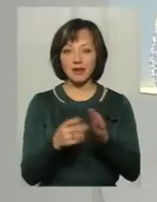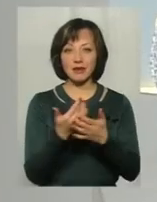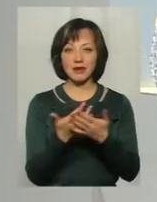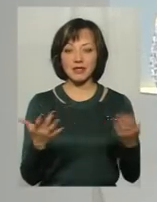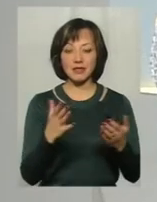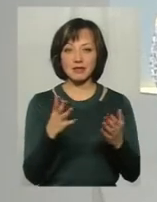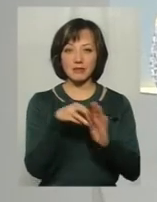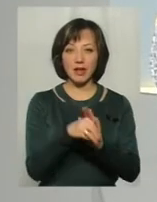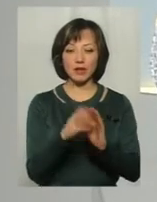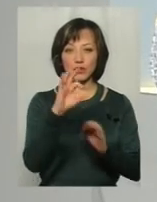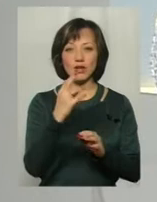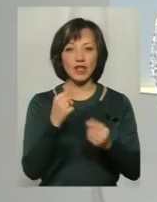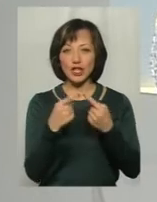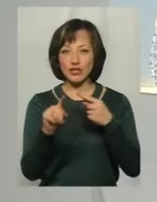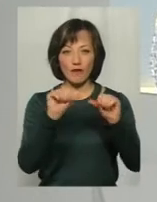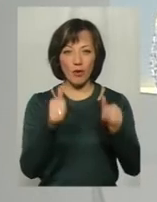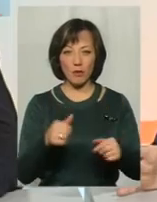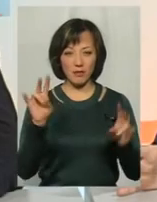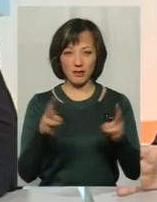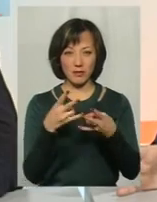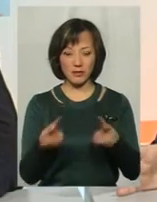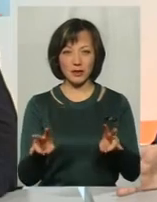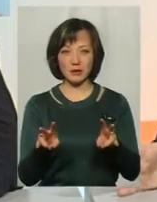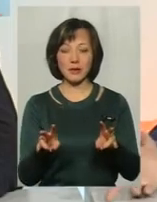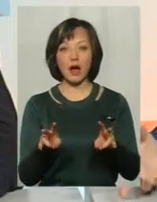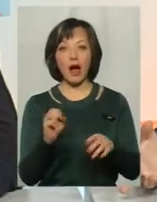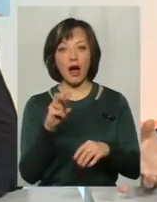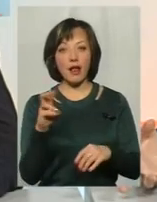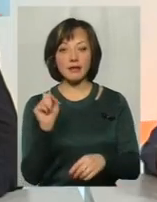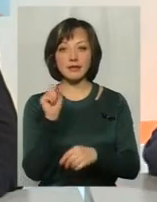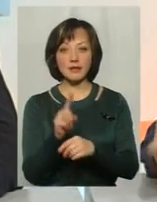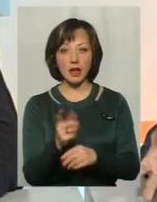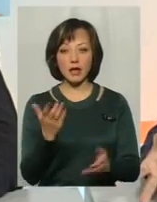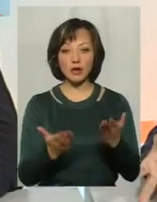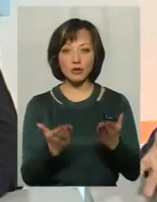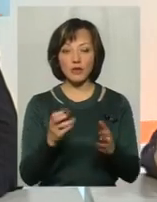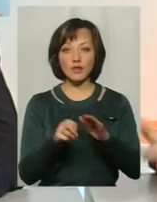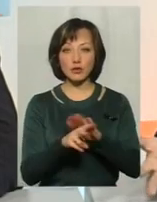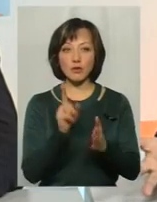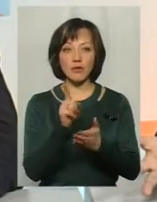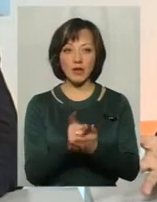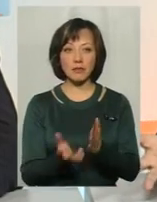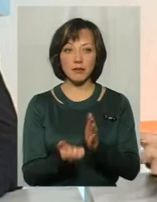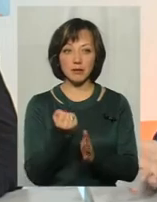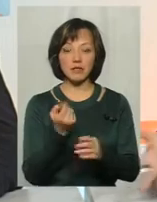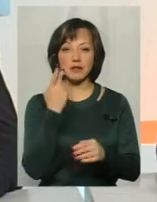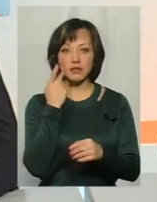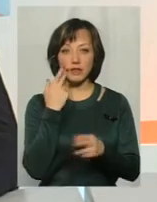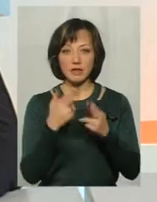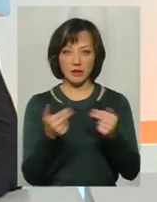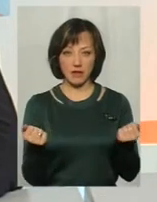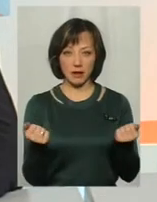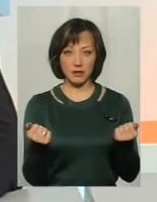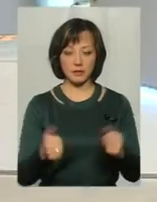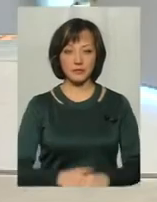антисоціальні форми, так скажімо, але завдання, якщо навіть вони втічуть, ми повинні їх підтримувати і завжди визнавати.